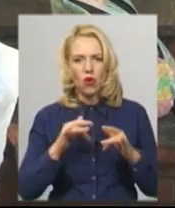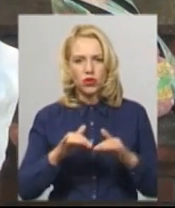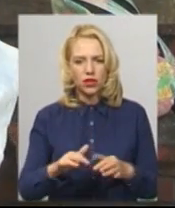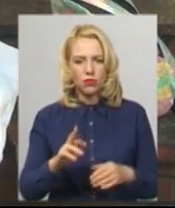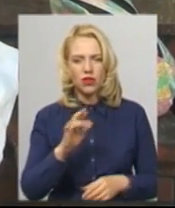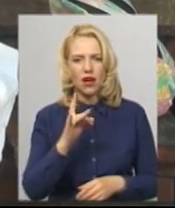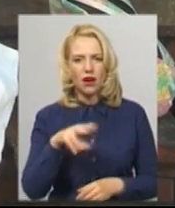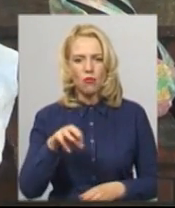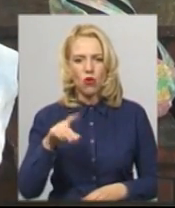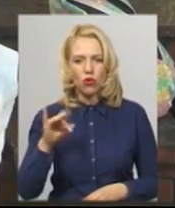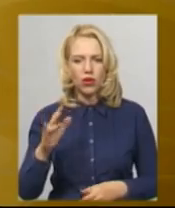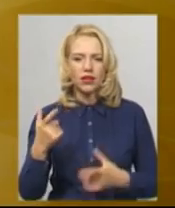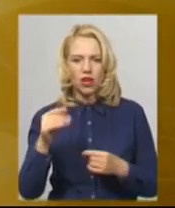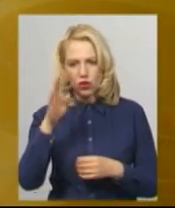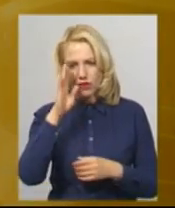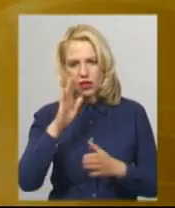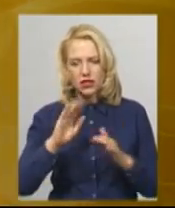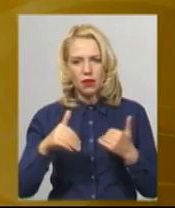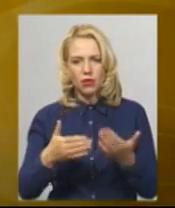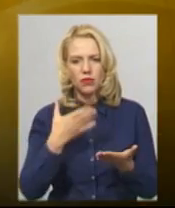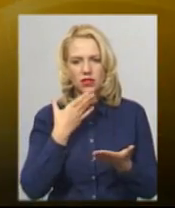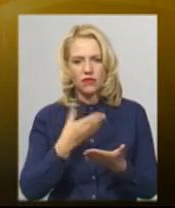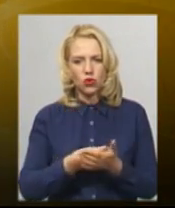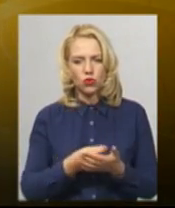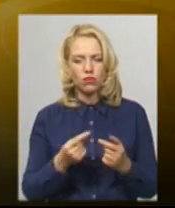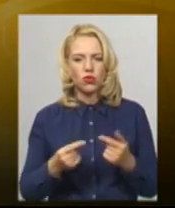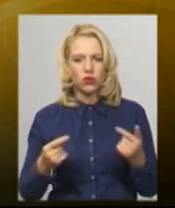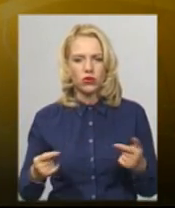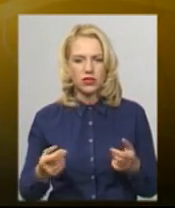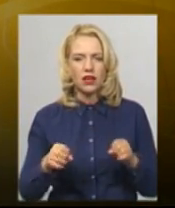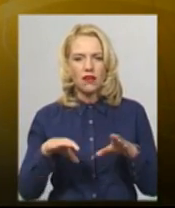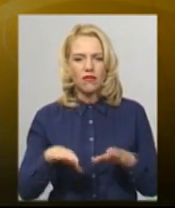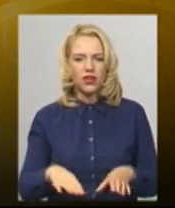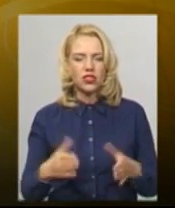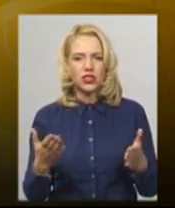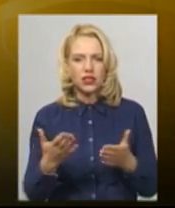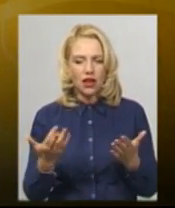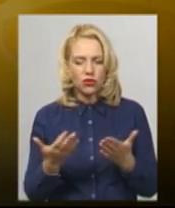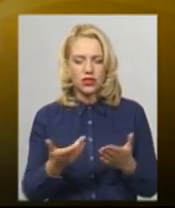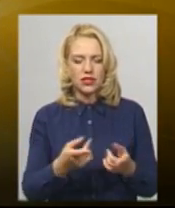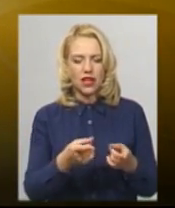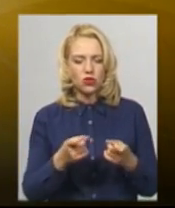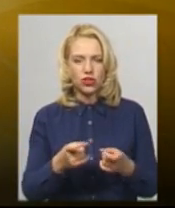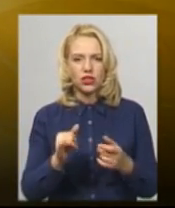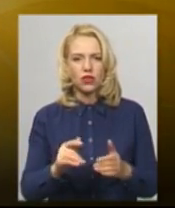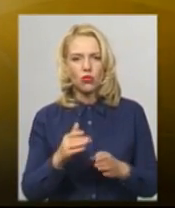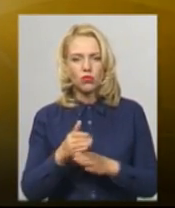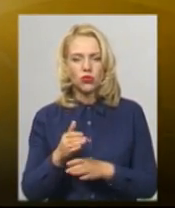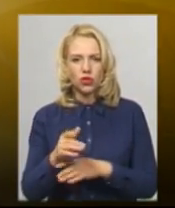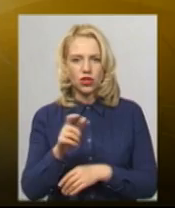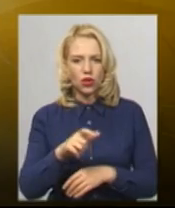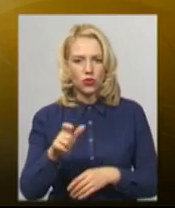запропонував їм свою продукцію. «Вирішили якимось чином залучити, вірніше, допомогти людям